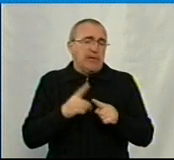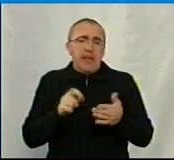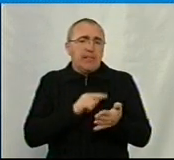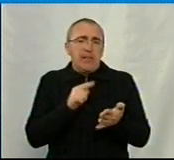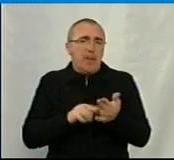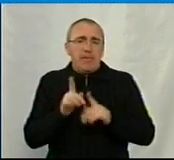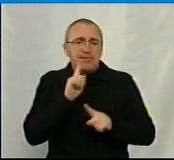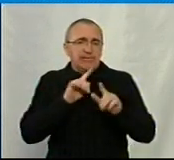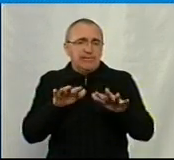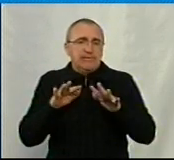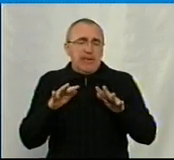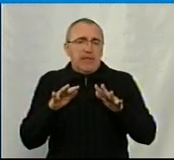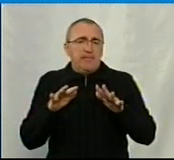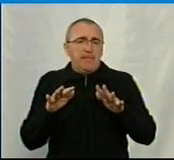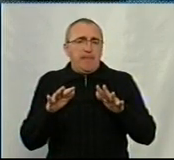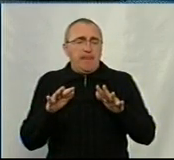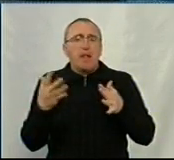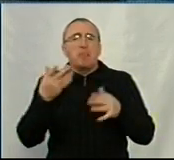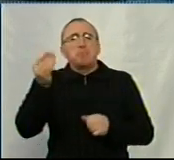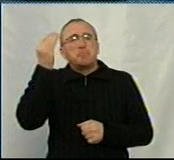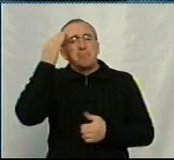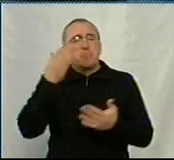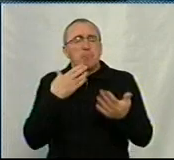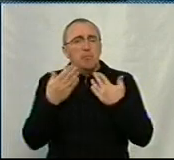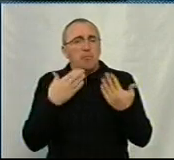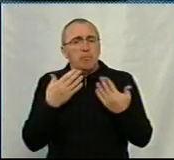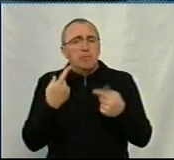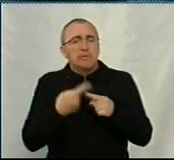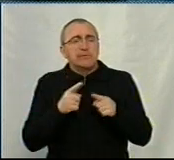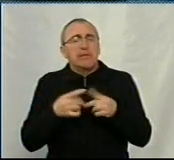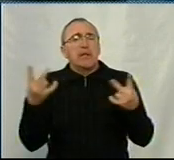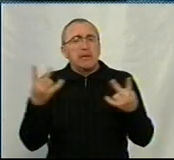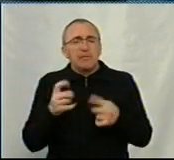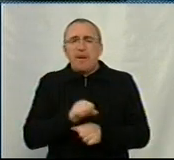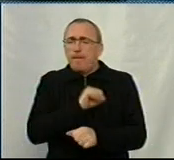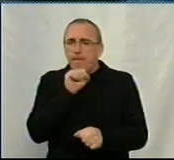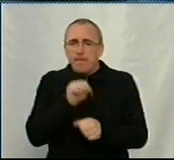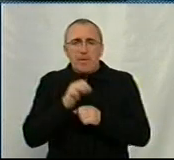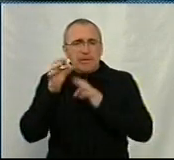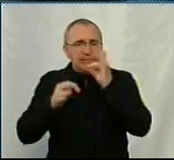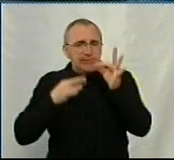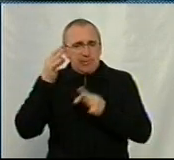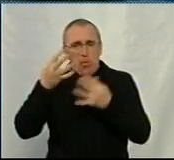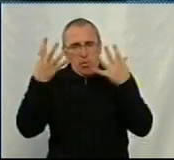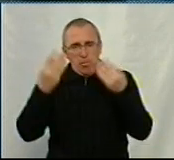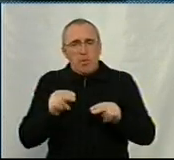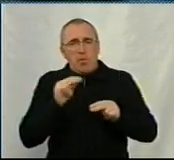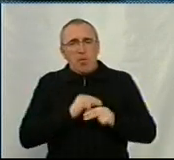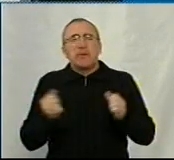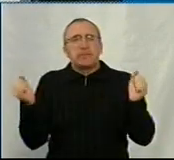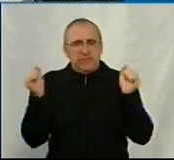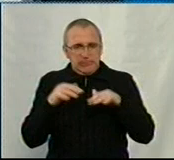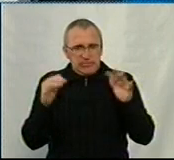питання ж сесії. питання сесії, треба припинити цілодобову роботу, тому що збираються